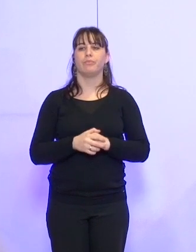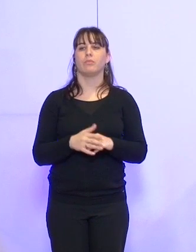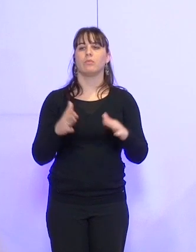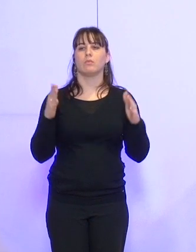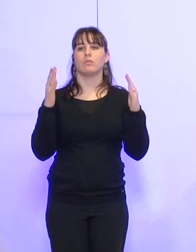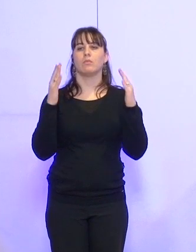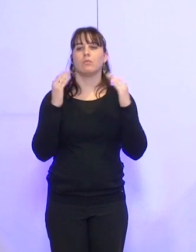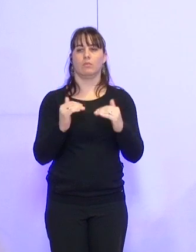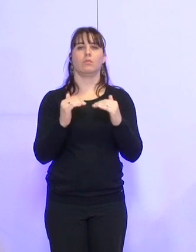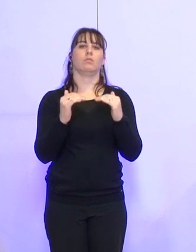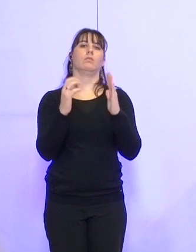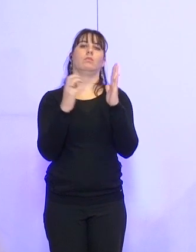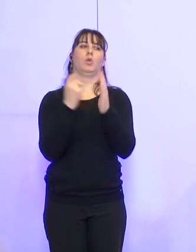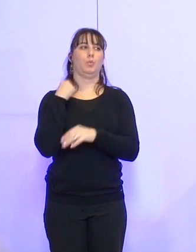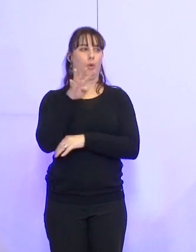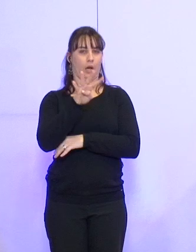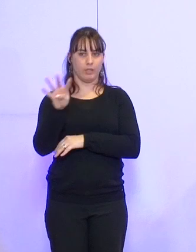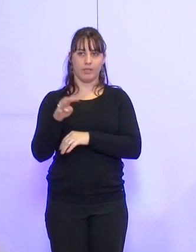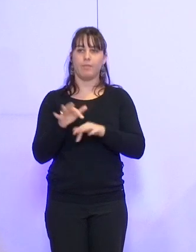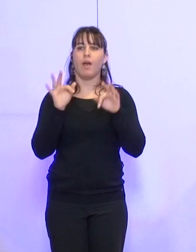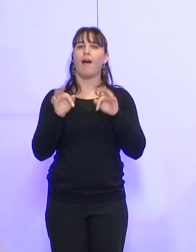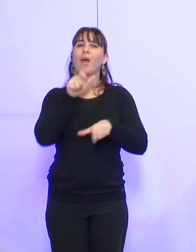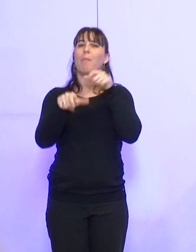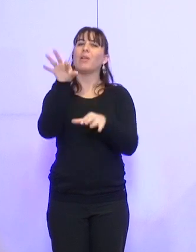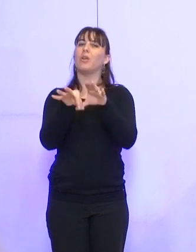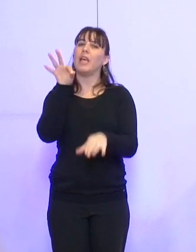44 sur les frais de mission des élus.